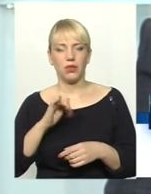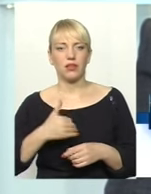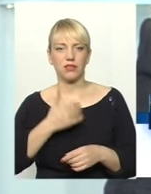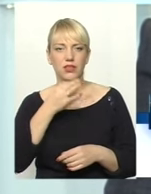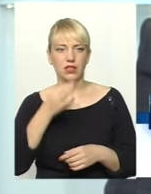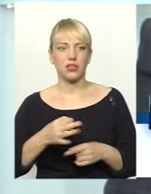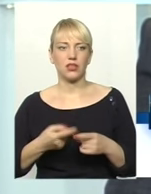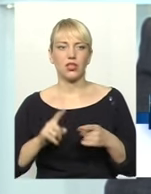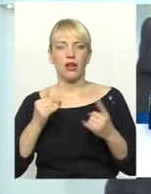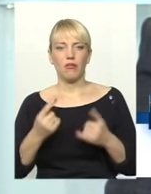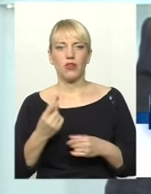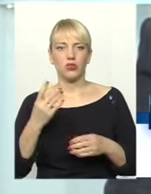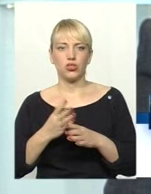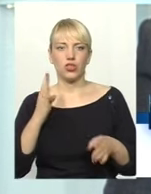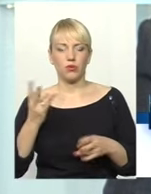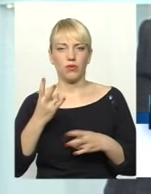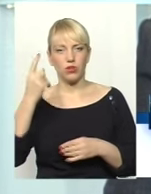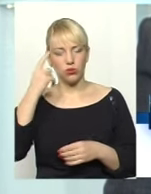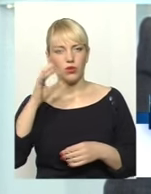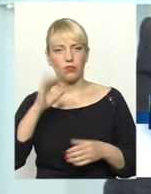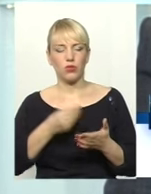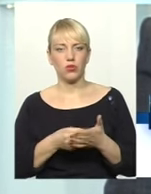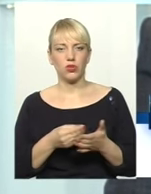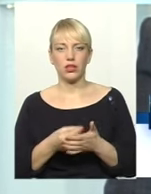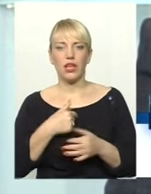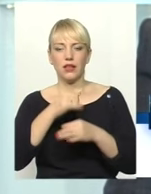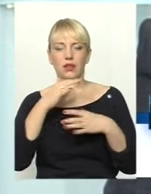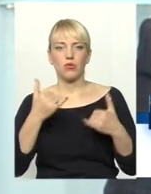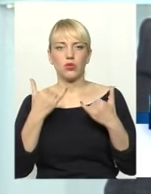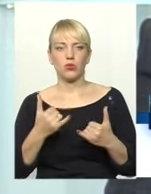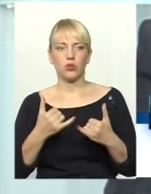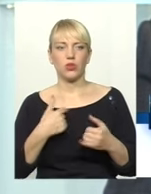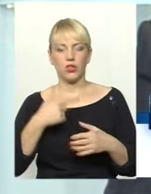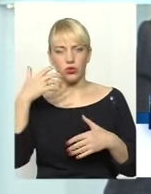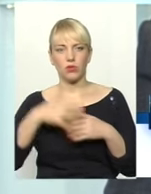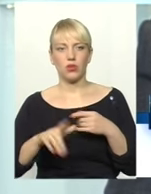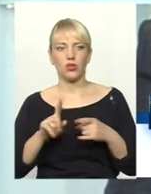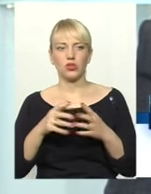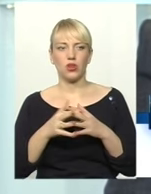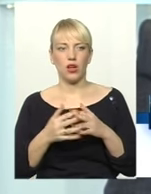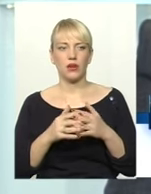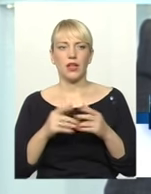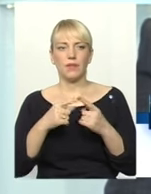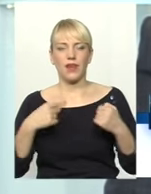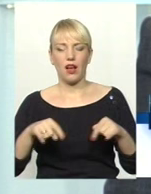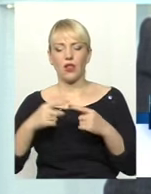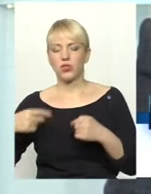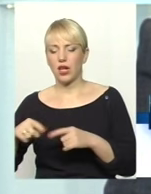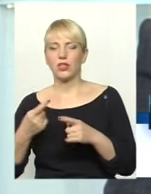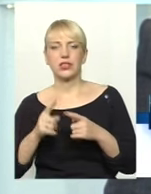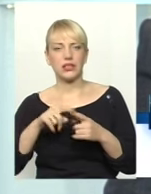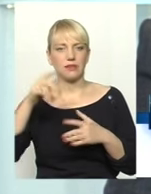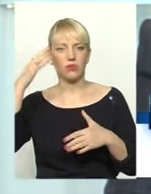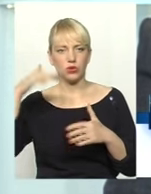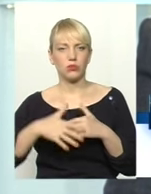сьогодні зобов'язані в першу чергу думати про бюджет. Не можемо ми сьогодні, тому що ви розумієте, аграрне, наприклад, піддержання галузі, аграрне, це все